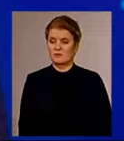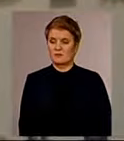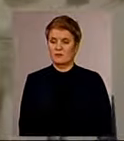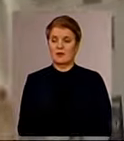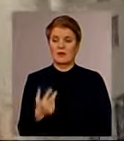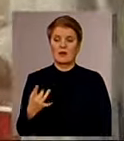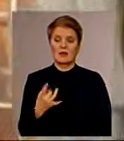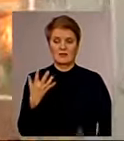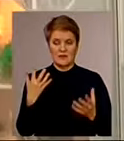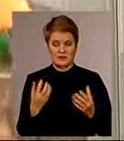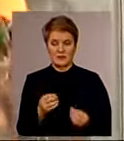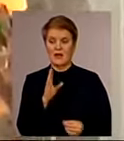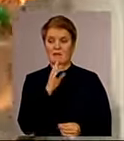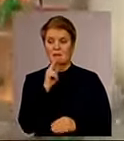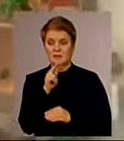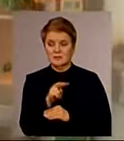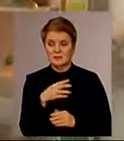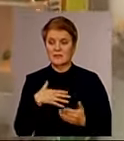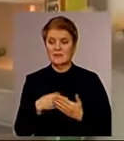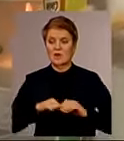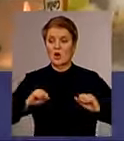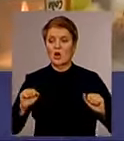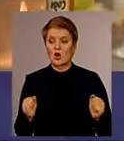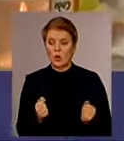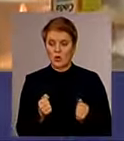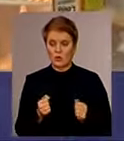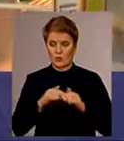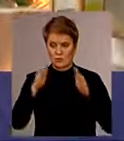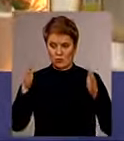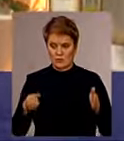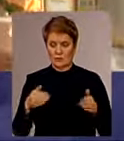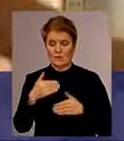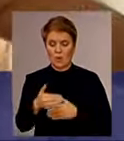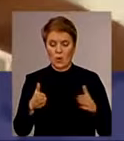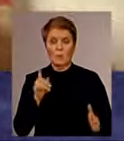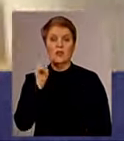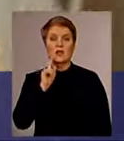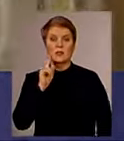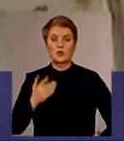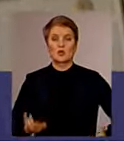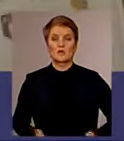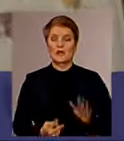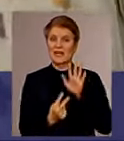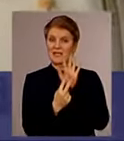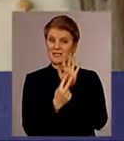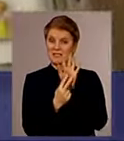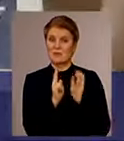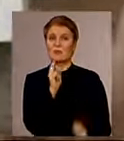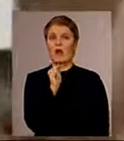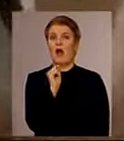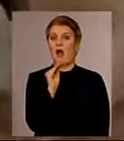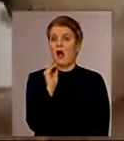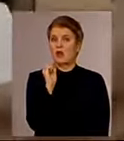Кілька разів на день Ксенія заглядає до свого холодильника. Там коробка, куди вона тимчасово поселила сімох кажанчиків. Жінка